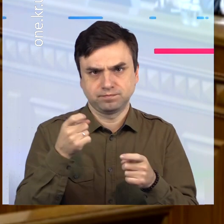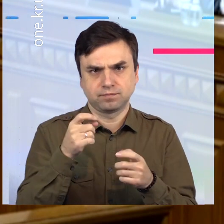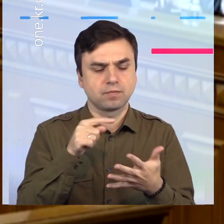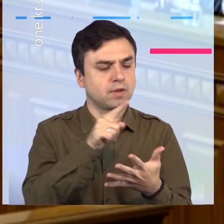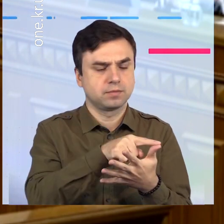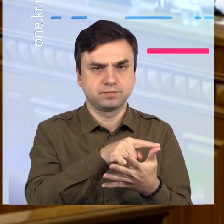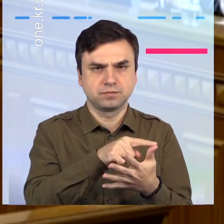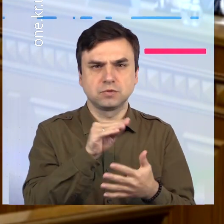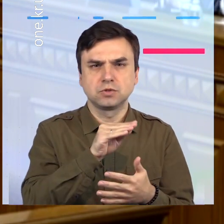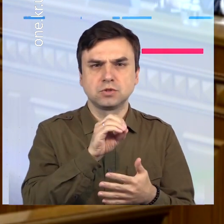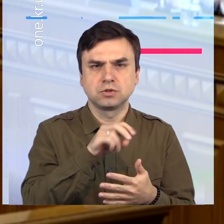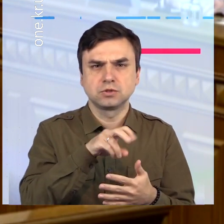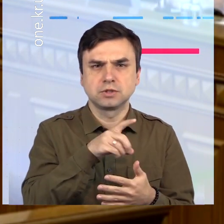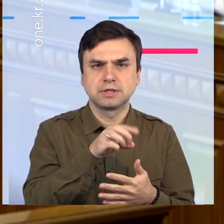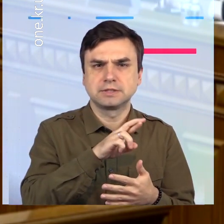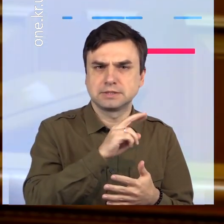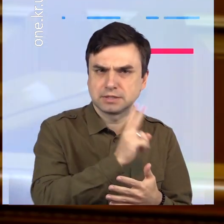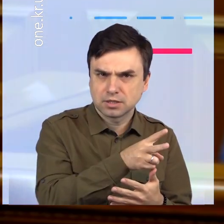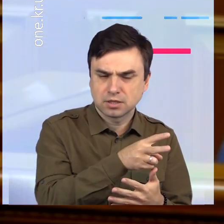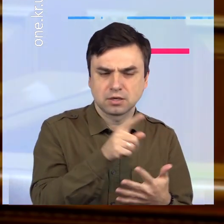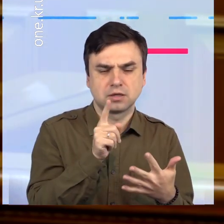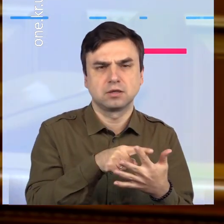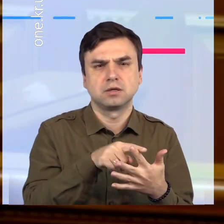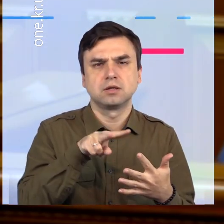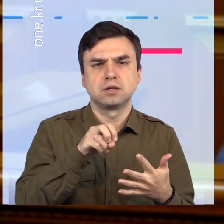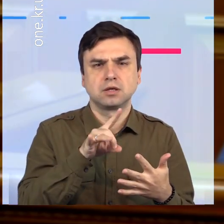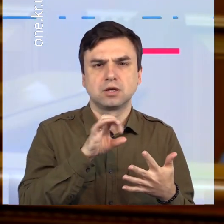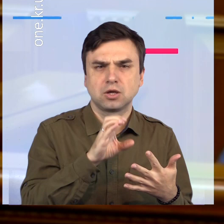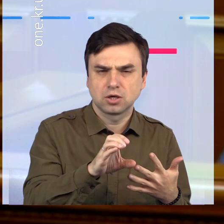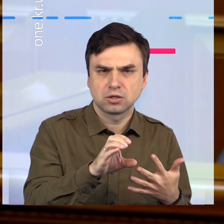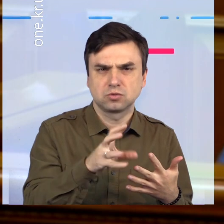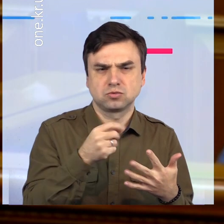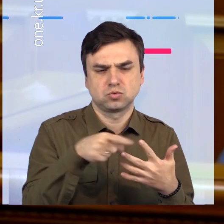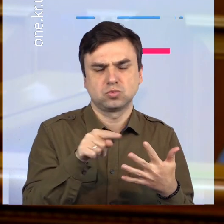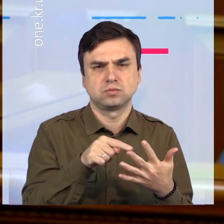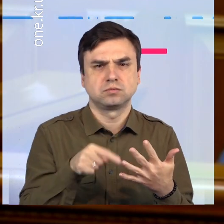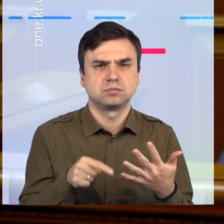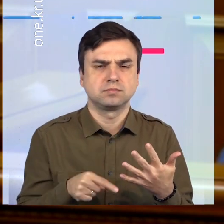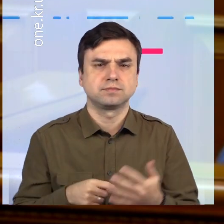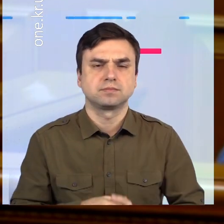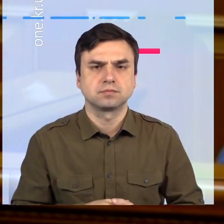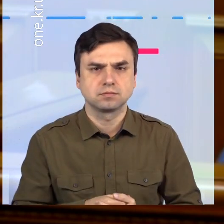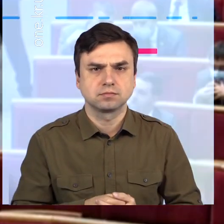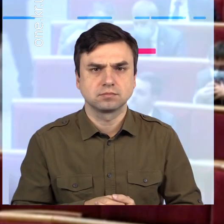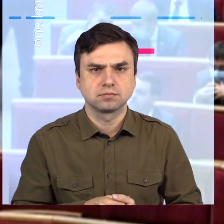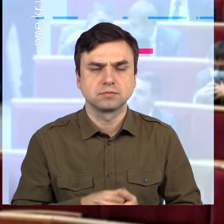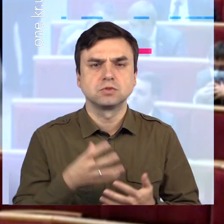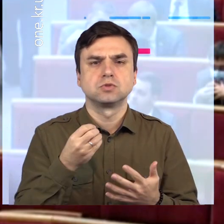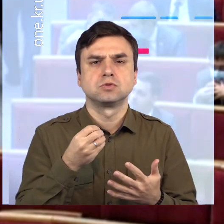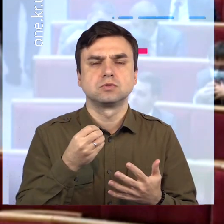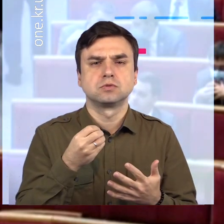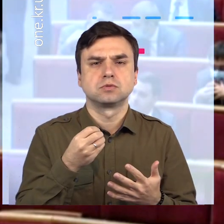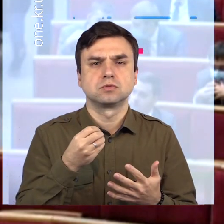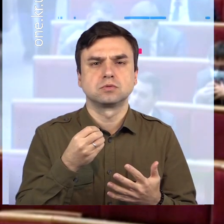«Голос» Ярослав Железняк і позафракційний депутат Геолерос. Відтак кандидатами залишилися висуванець «Слуги народу»